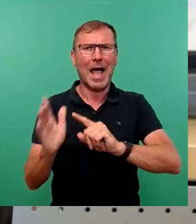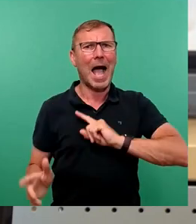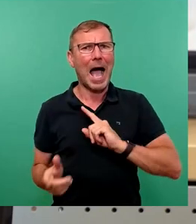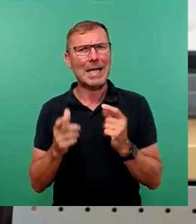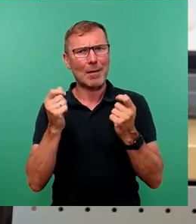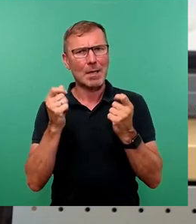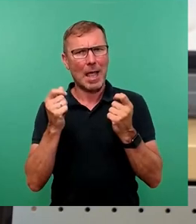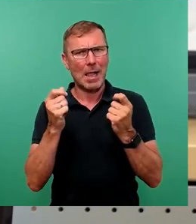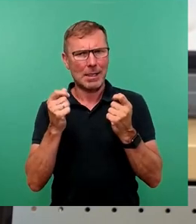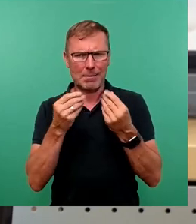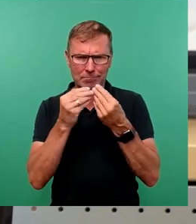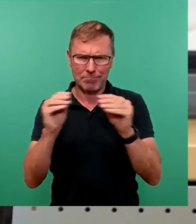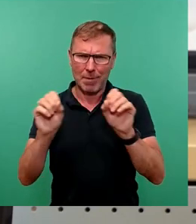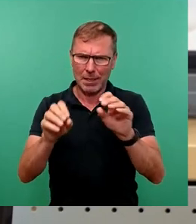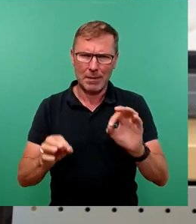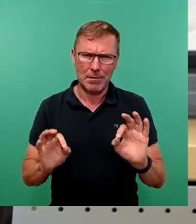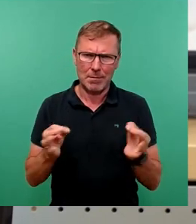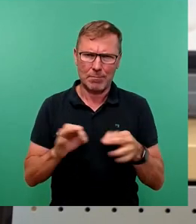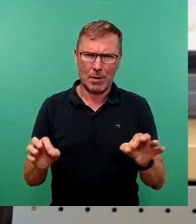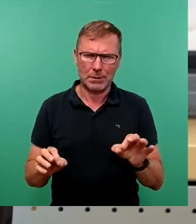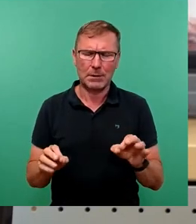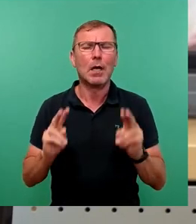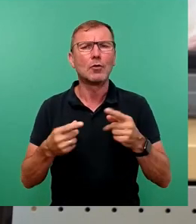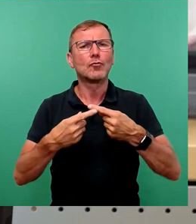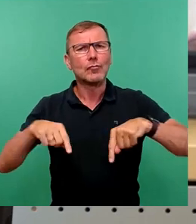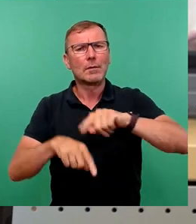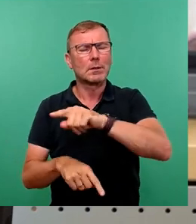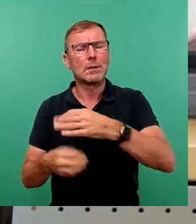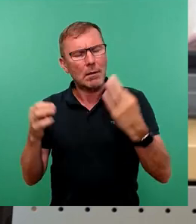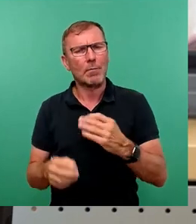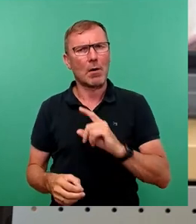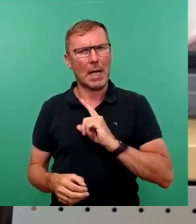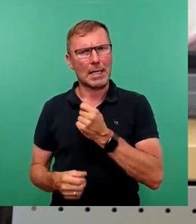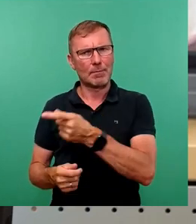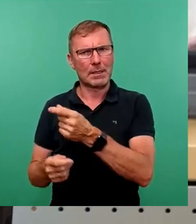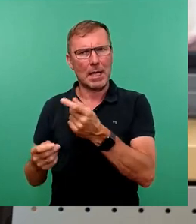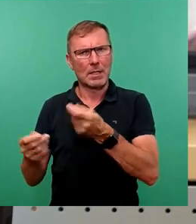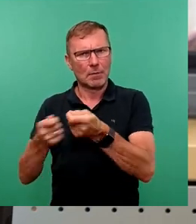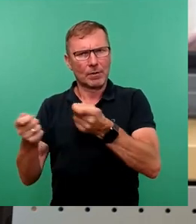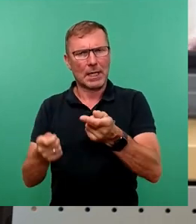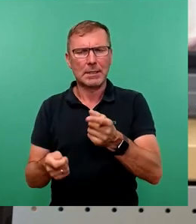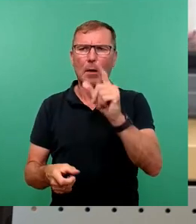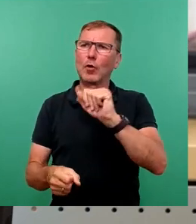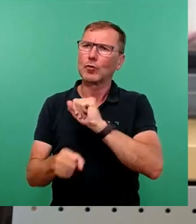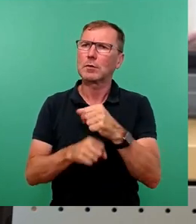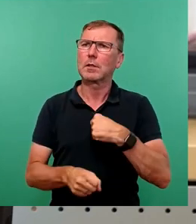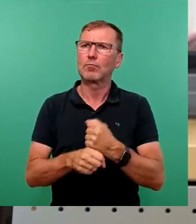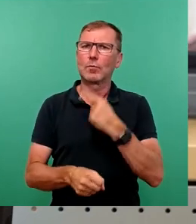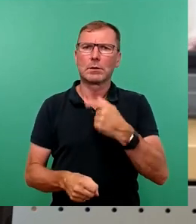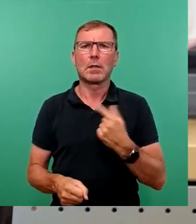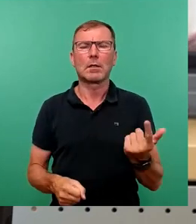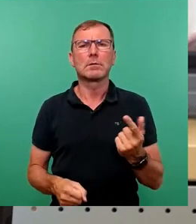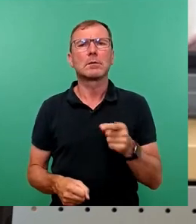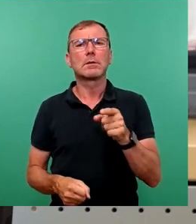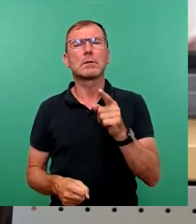der Stadtbezirke, die die vergeben können, betonen. Ich möchte aber doch sagen, es handelt sich dabei um ein